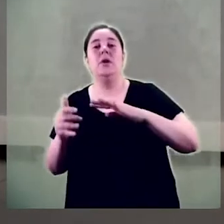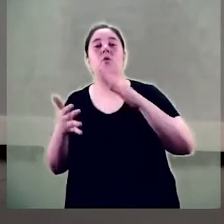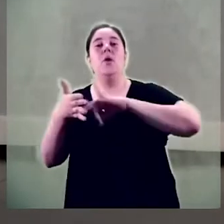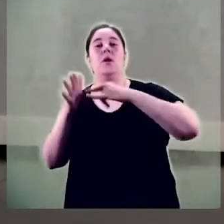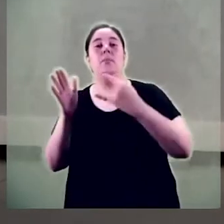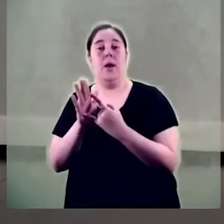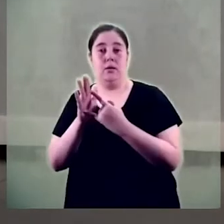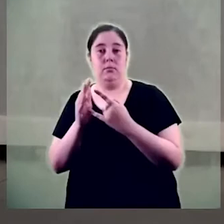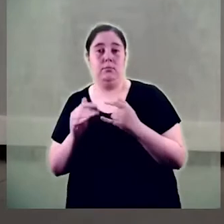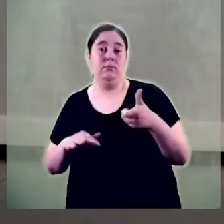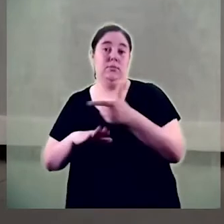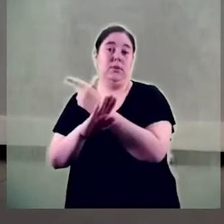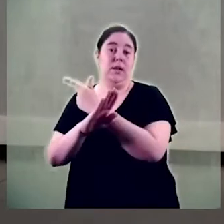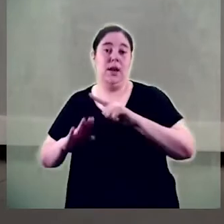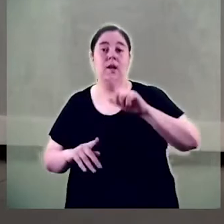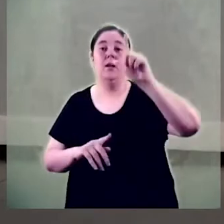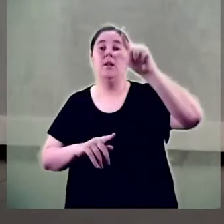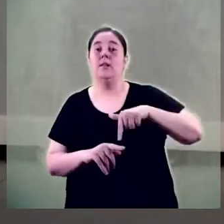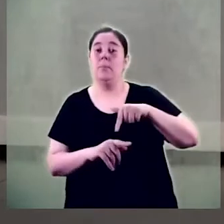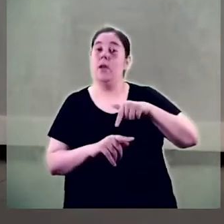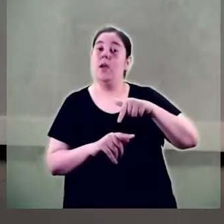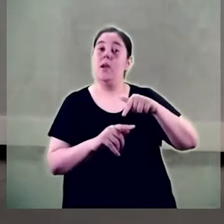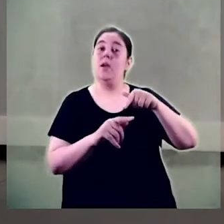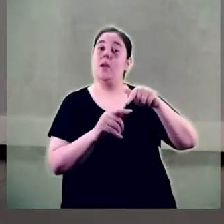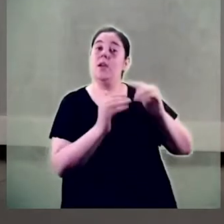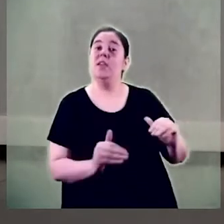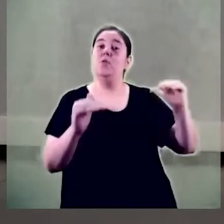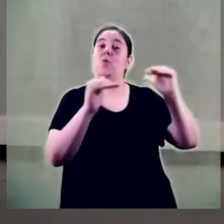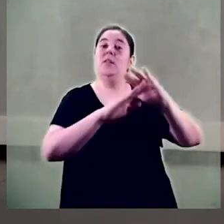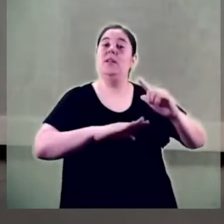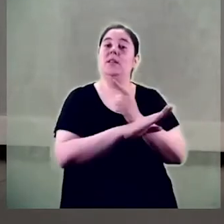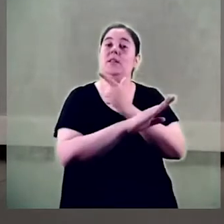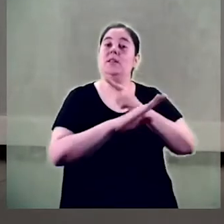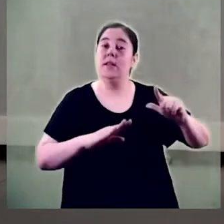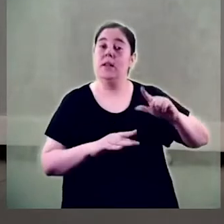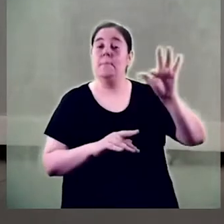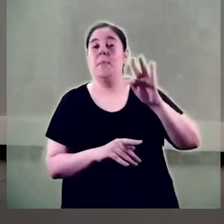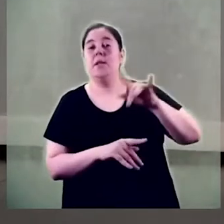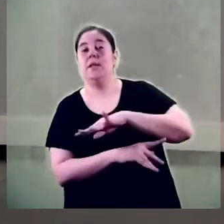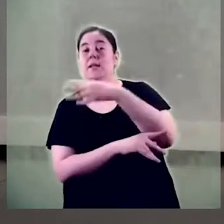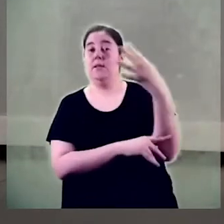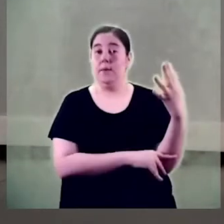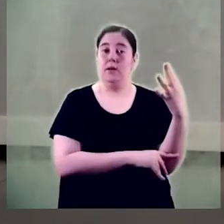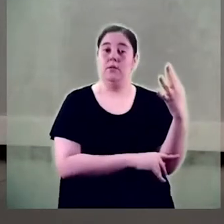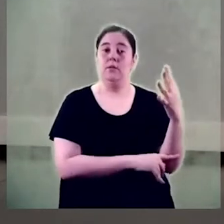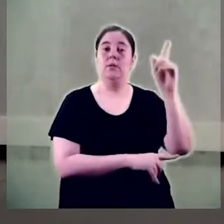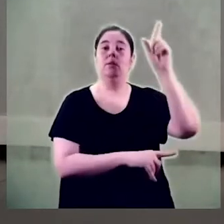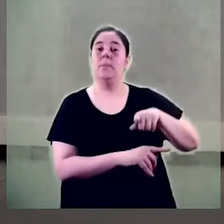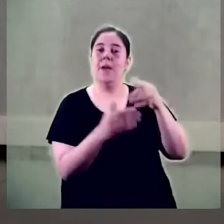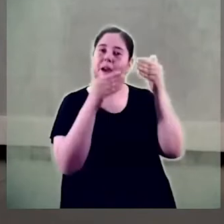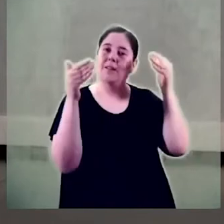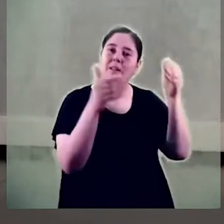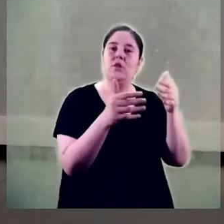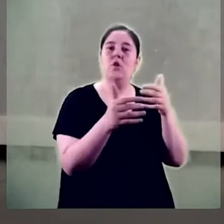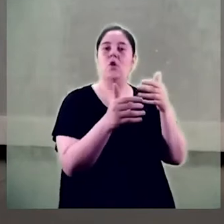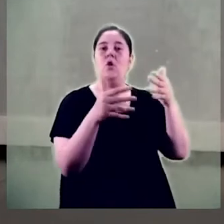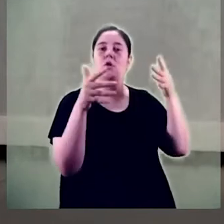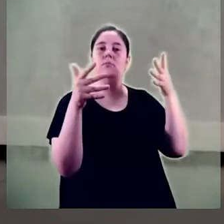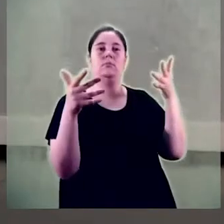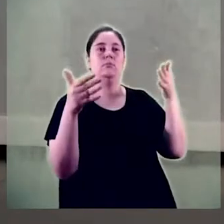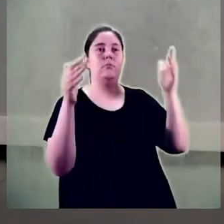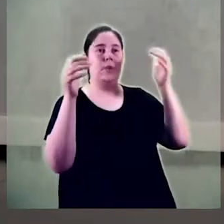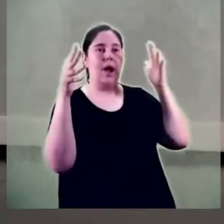sensibilització en matèria d'igualtat de gènere i LGBTI, la sensibilització, atenció i assessorament en violències